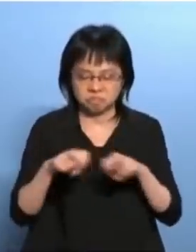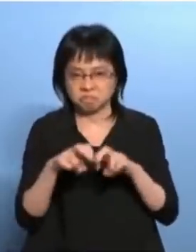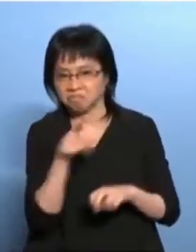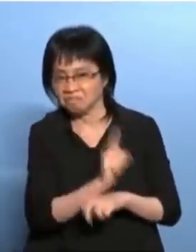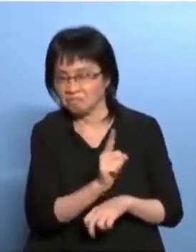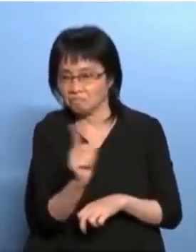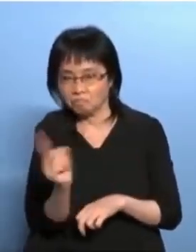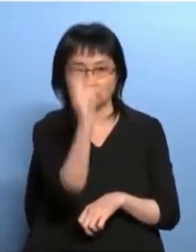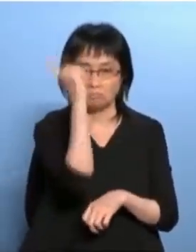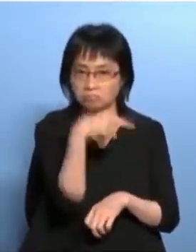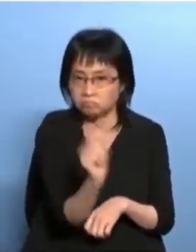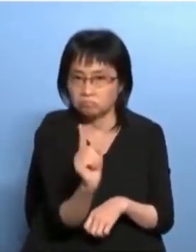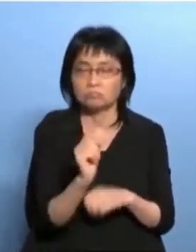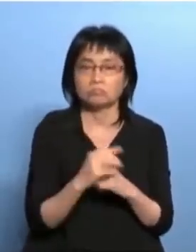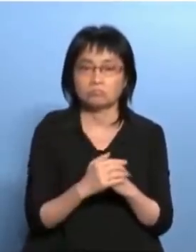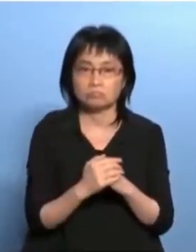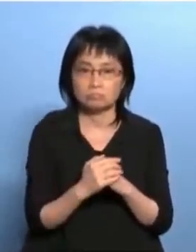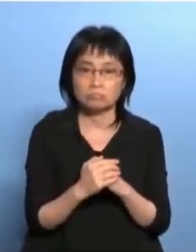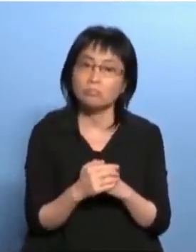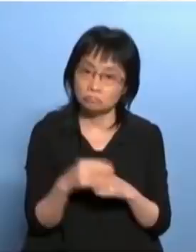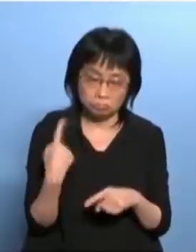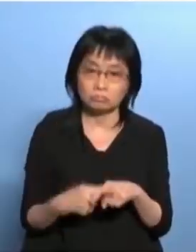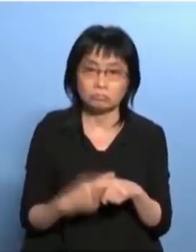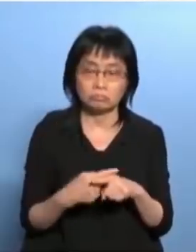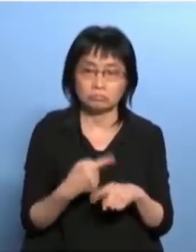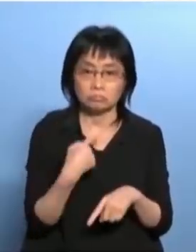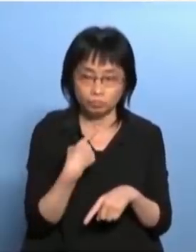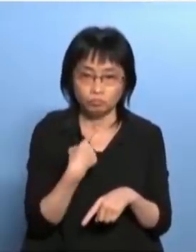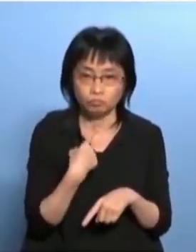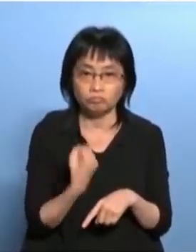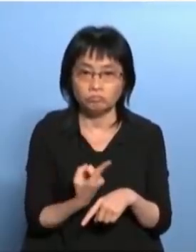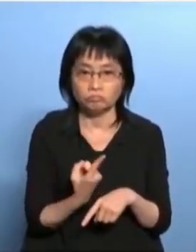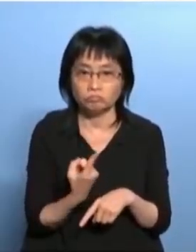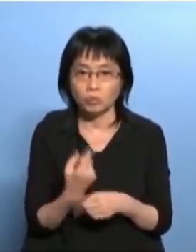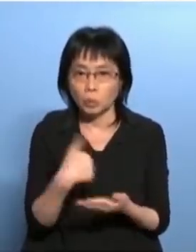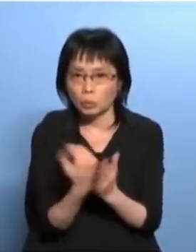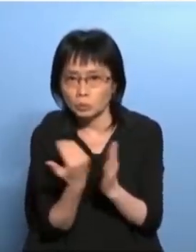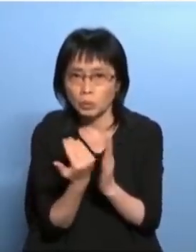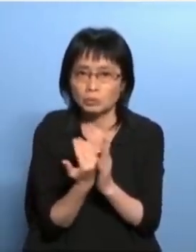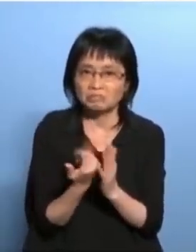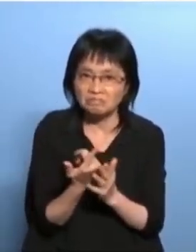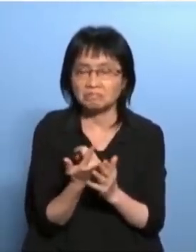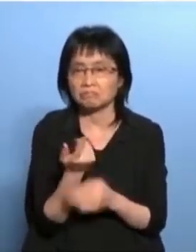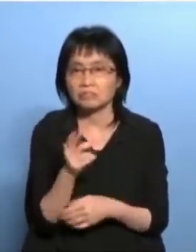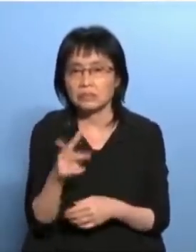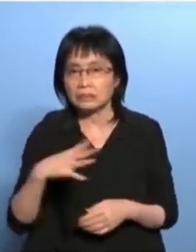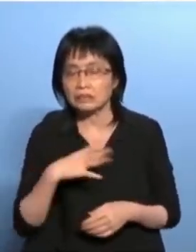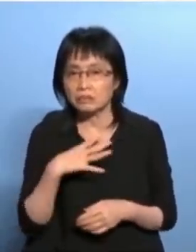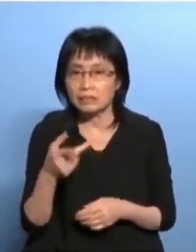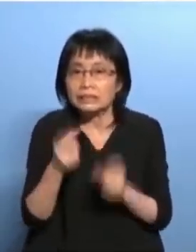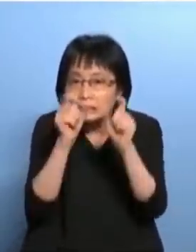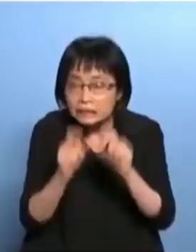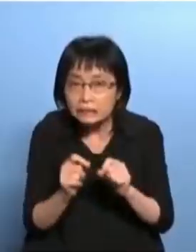赤化出来其实很简单要做这些事情就是开始警告你要有个寒蟬的效应